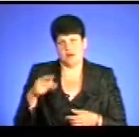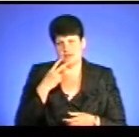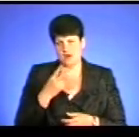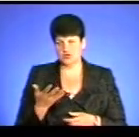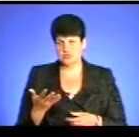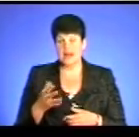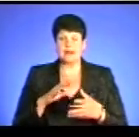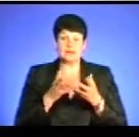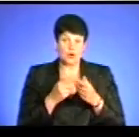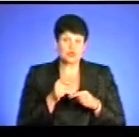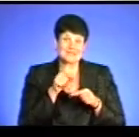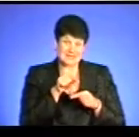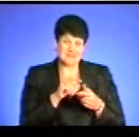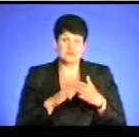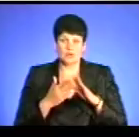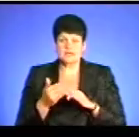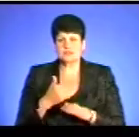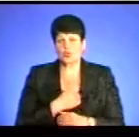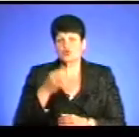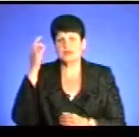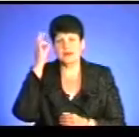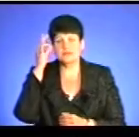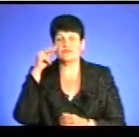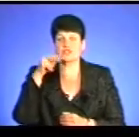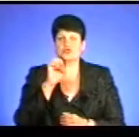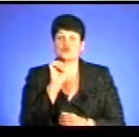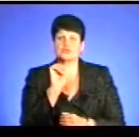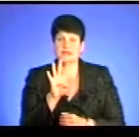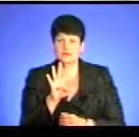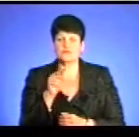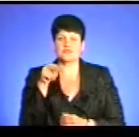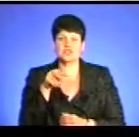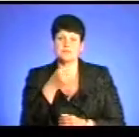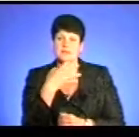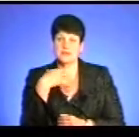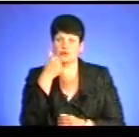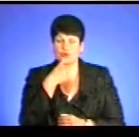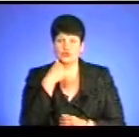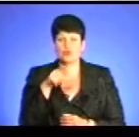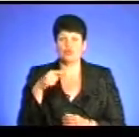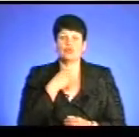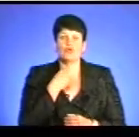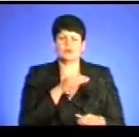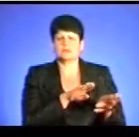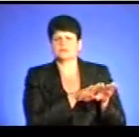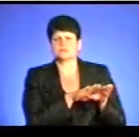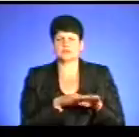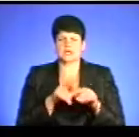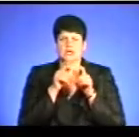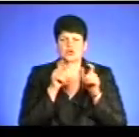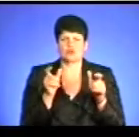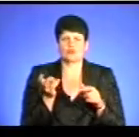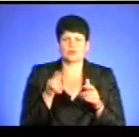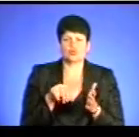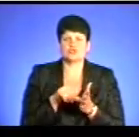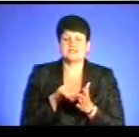загальному, на рахунок цієї ситуації, хочу нагадати людям, що в 2014-2015 році люди всі в один голос кричали, що прийдуть учасники